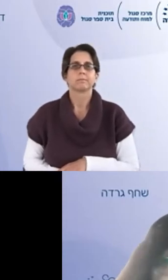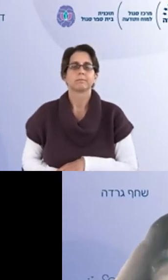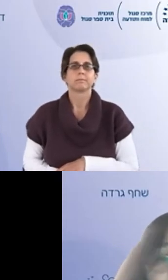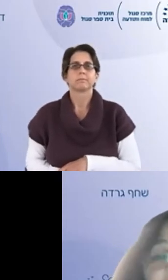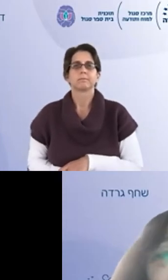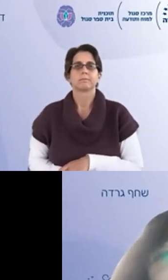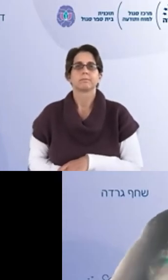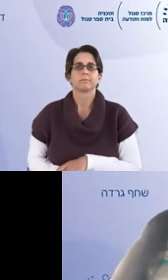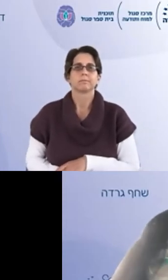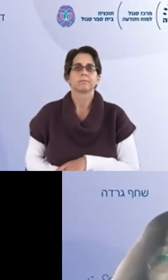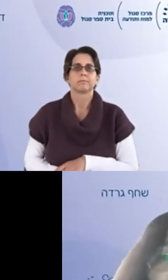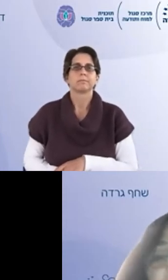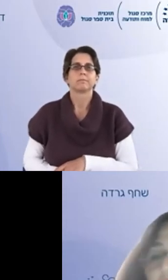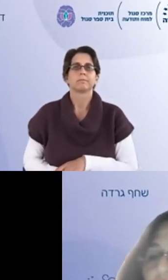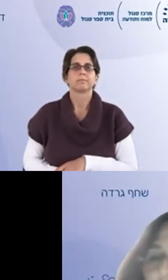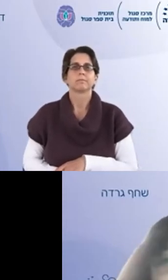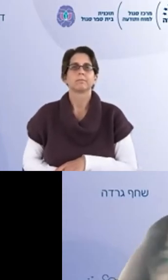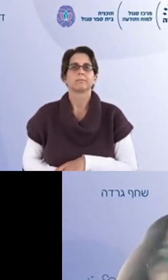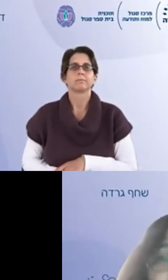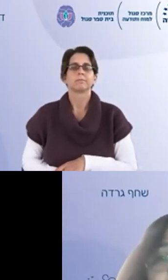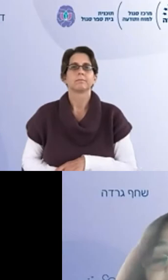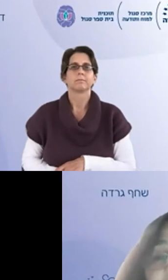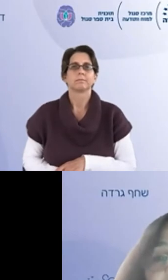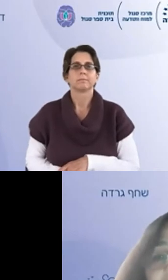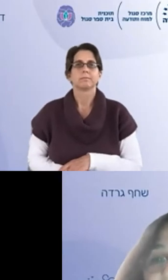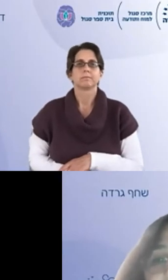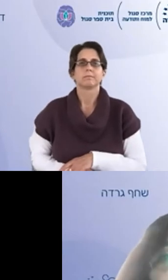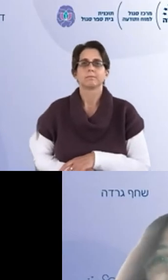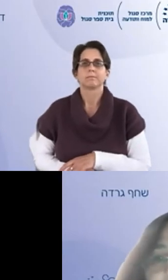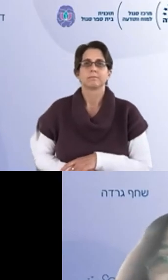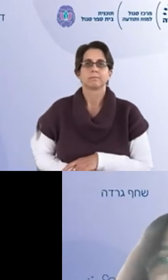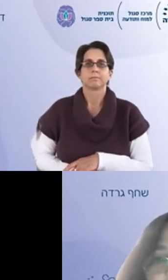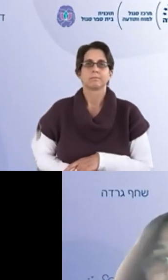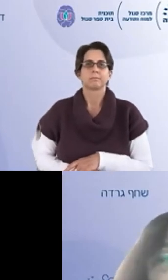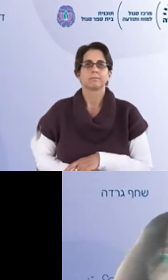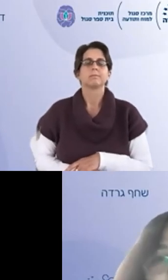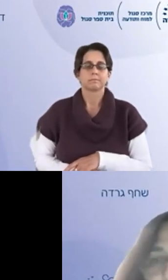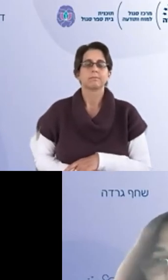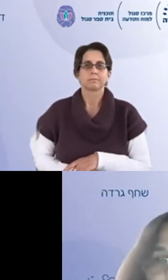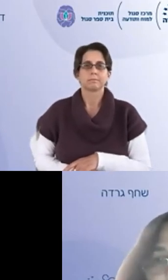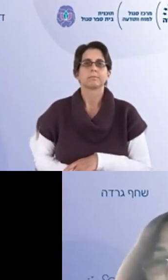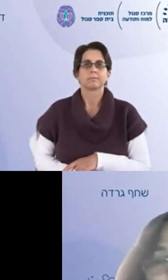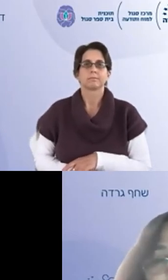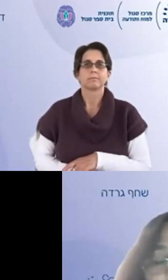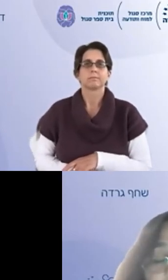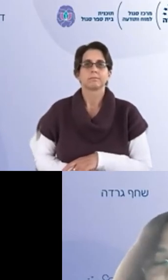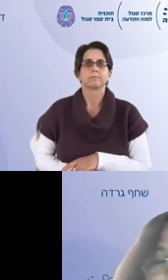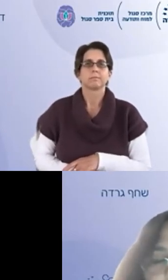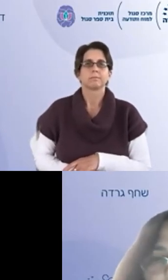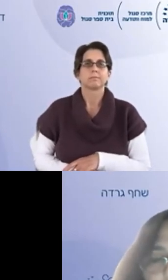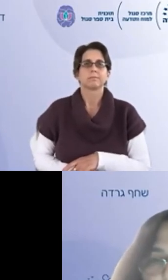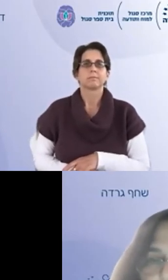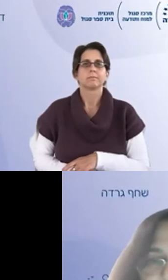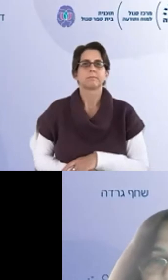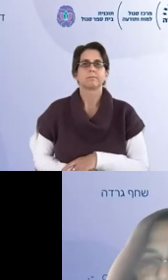בעיות של פרנסה כולנו נרשים ואנחנו עבדנו כל הזמן אנחנו יום אחד לא ישבנו בבית ישבנו